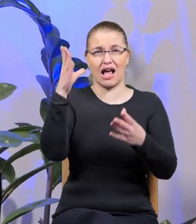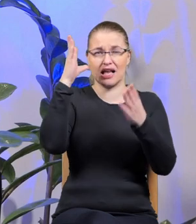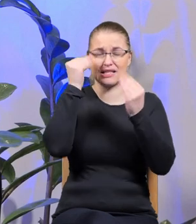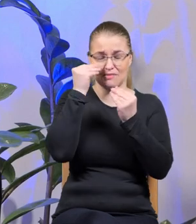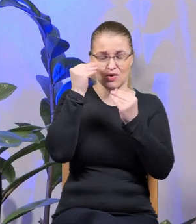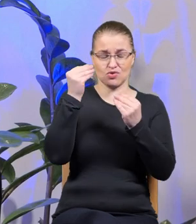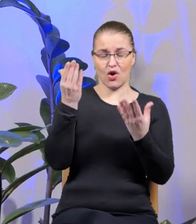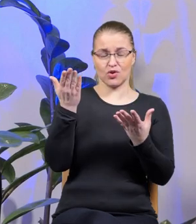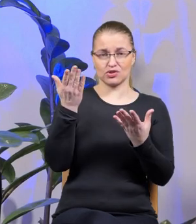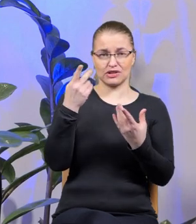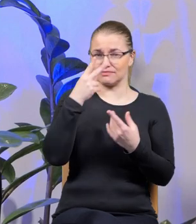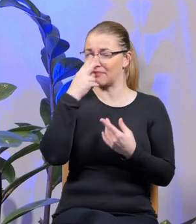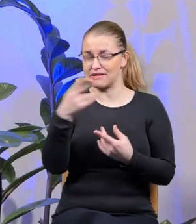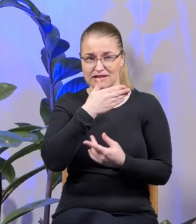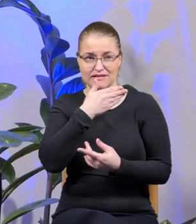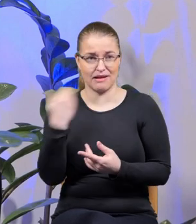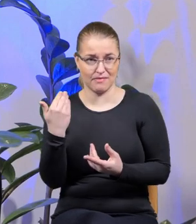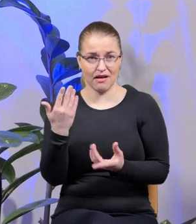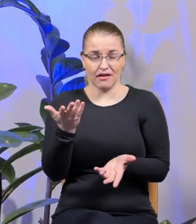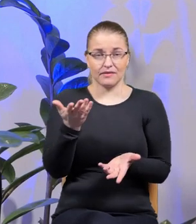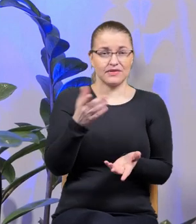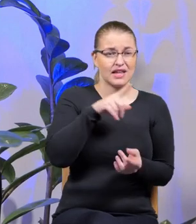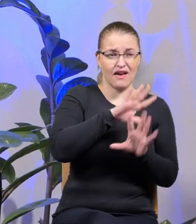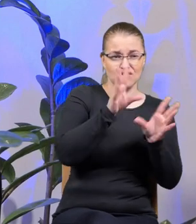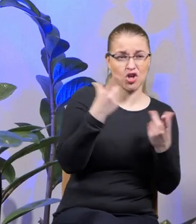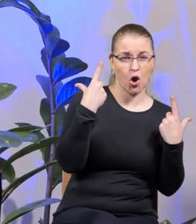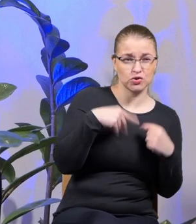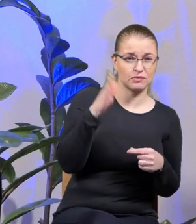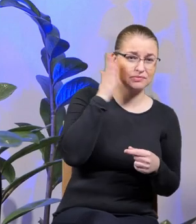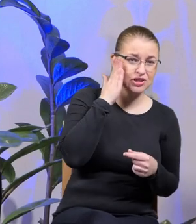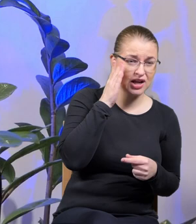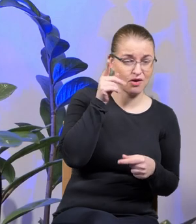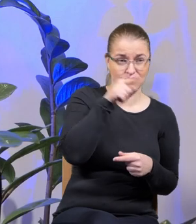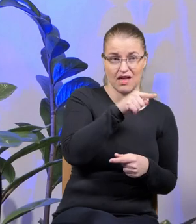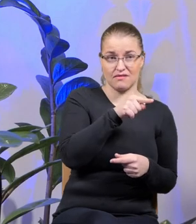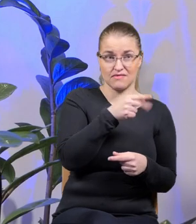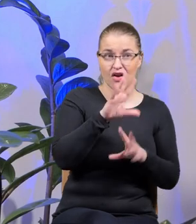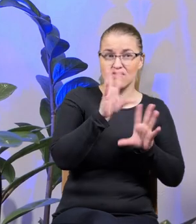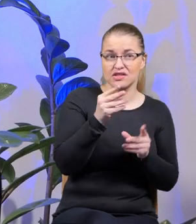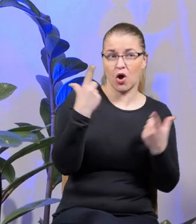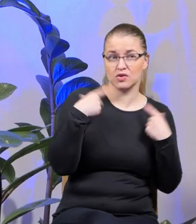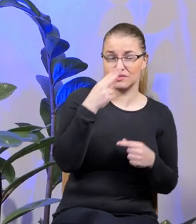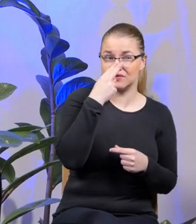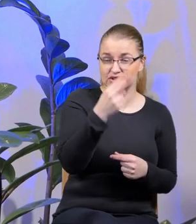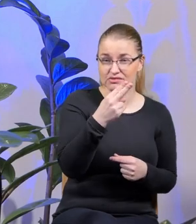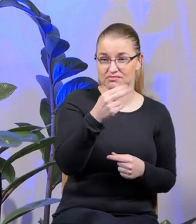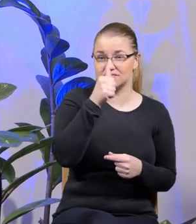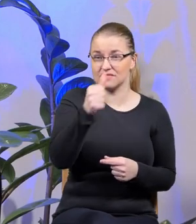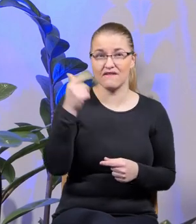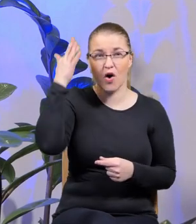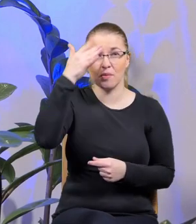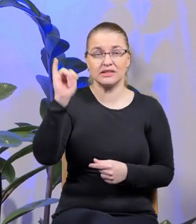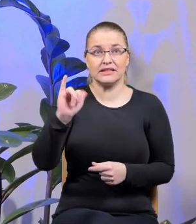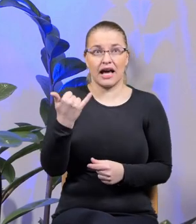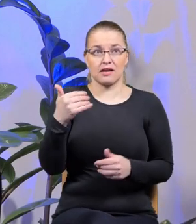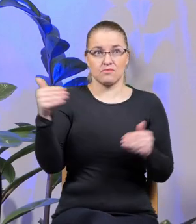równocześnie wszyscy ludzie, którzy tam są, mieszkają, którzy to widzą, nie mogą sobie wyobrazić, jak to jest